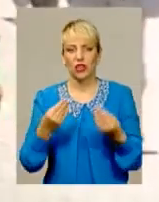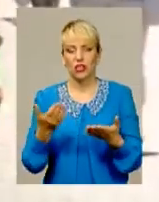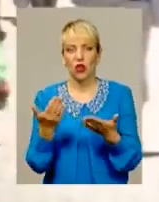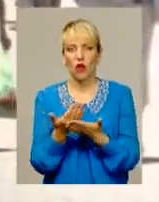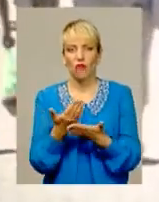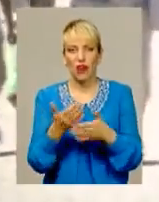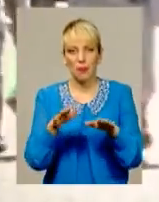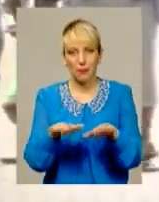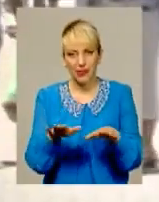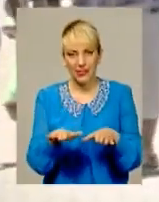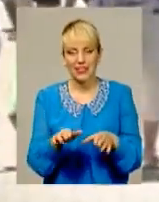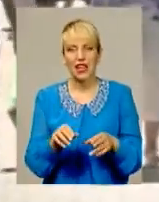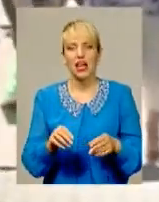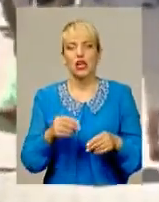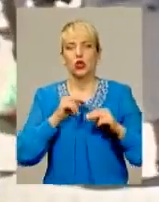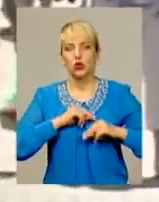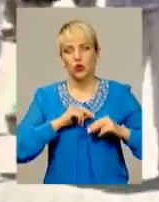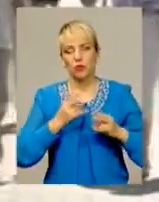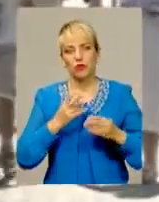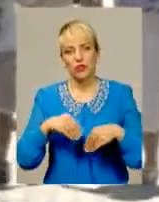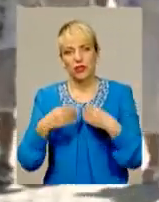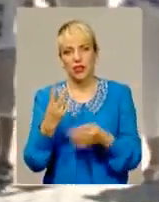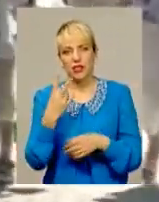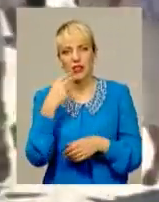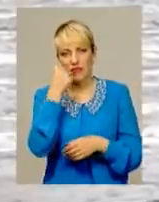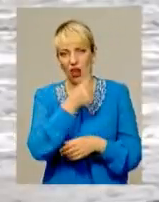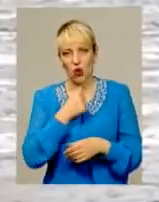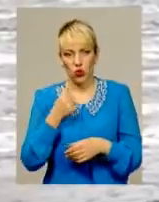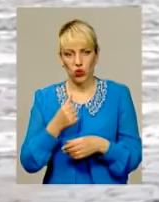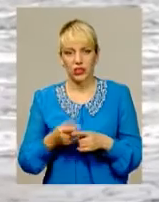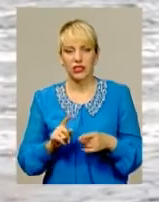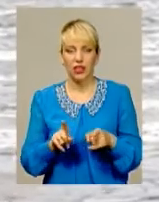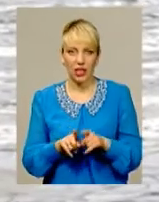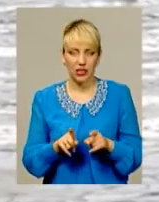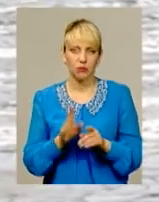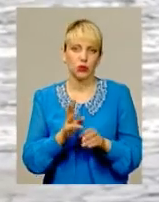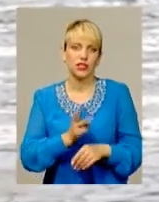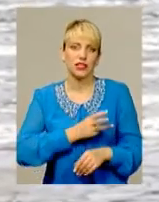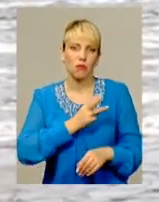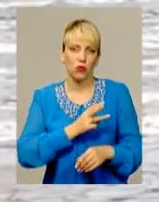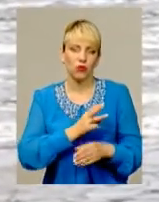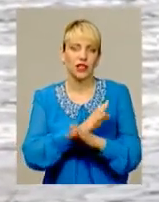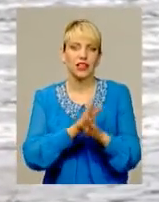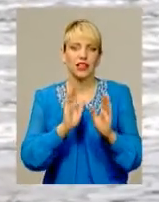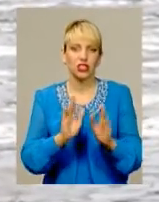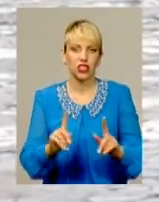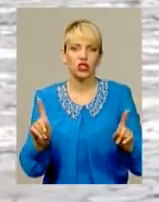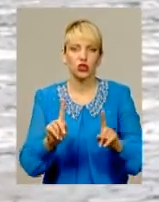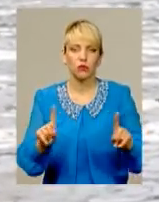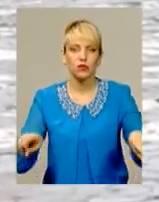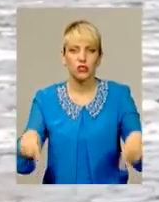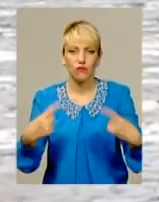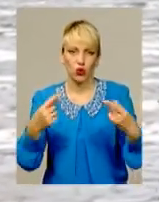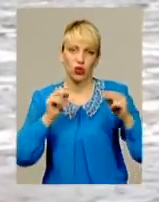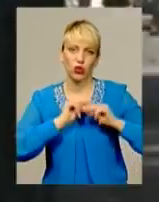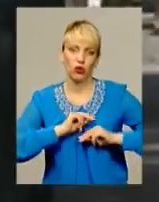щонайменше на два роки. Таке своєрідне заохочення, вважають служби зайнятості краю, стимулюватиме не лише до створення робочих місць, а й